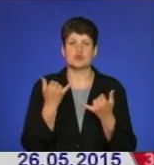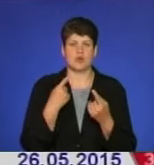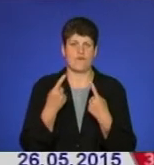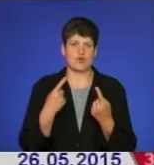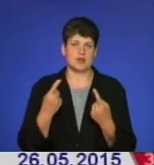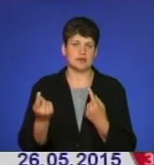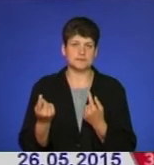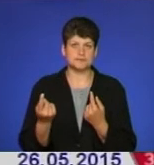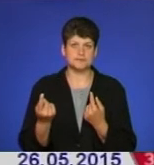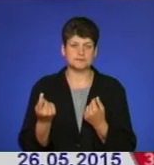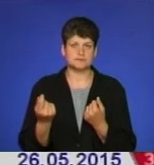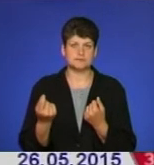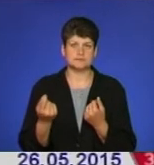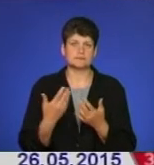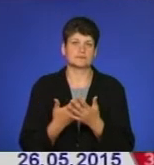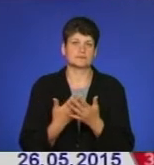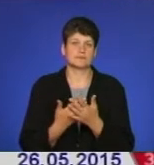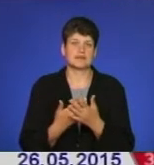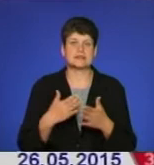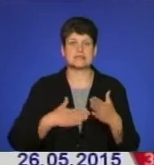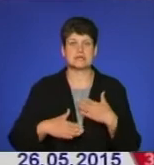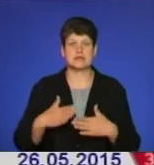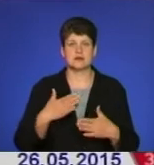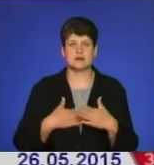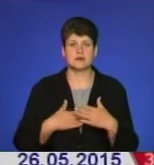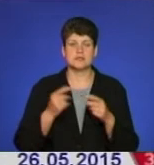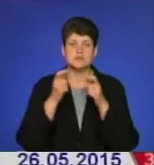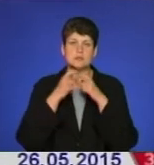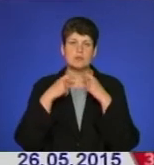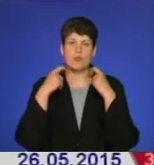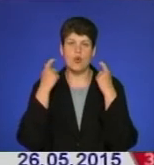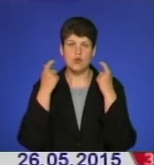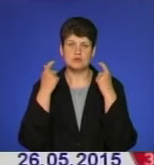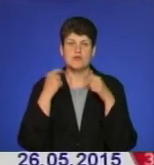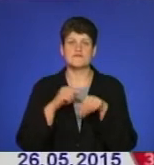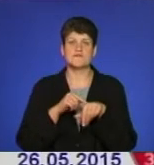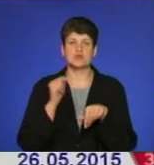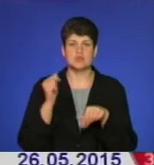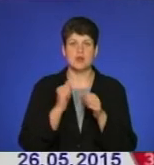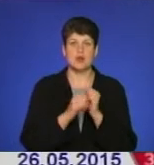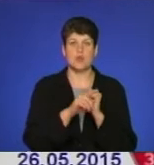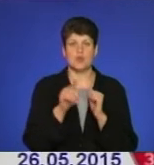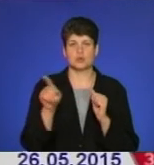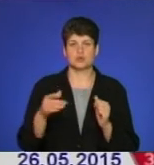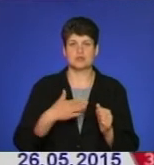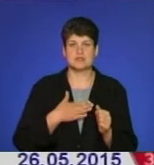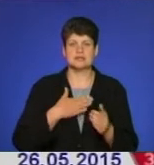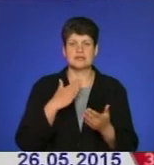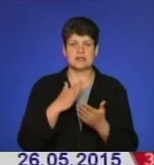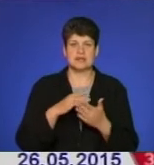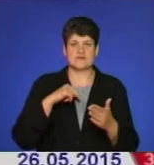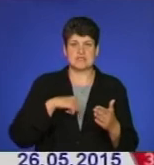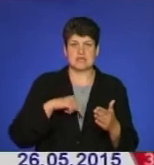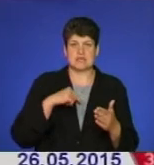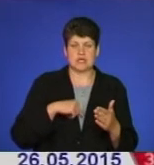скажімо, з радістю, з посмішкою відчуття кожного з нас є всередині,